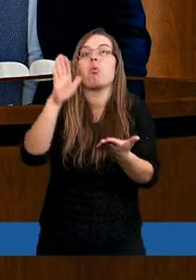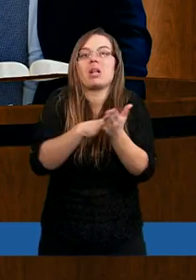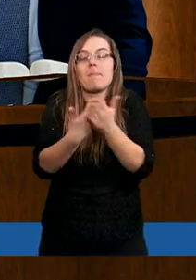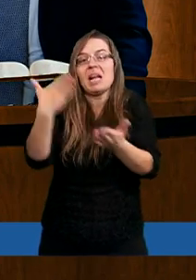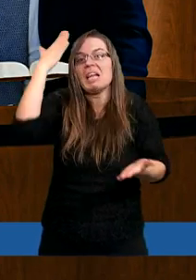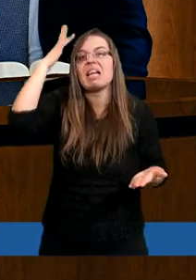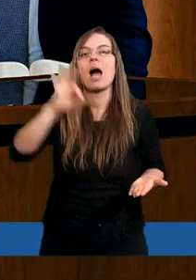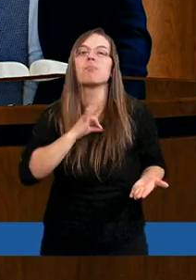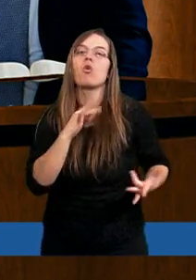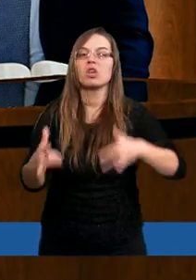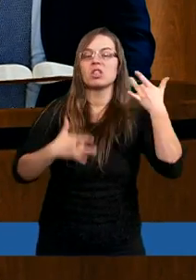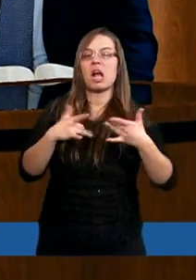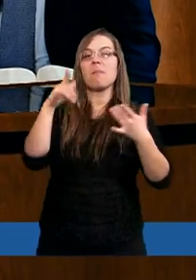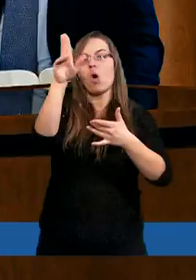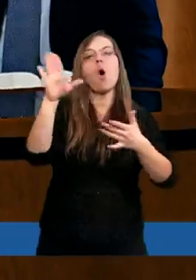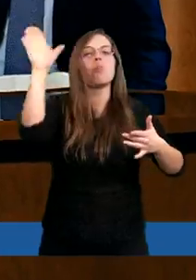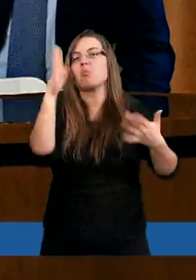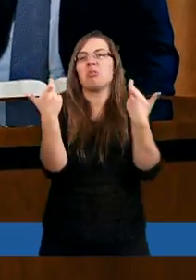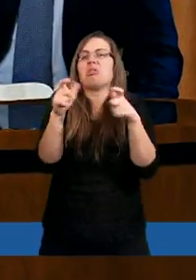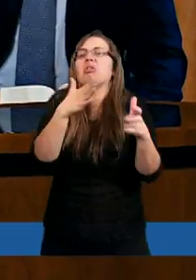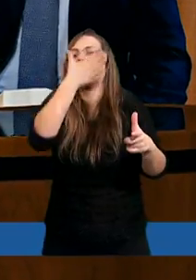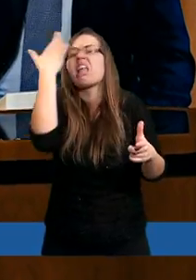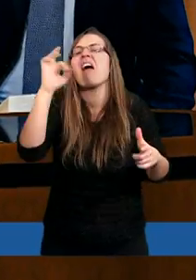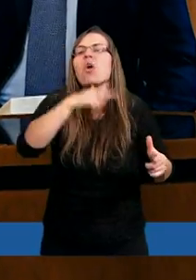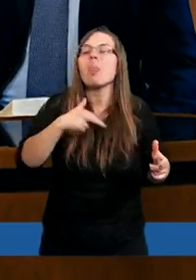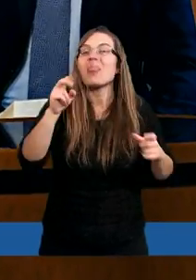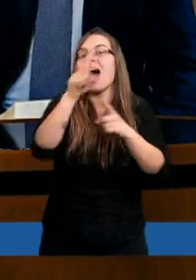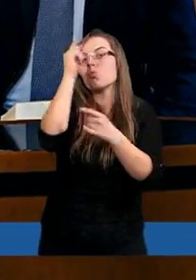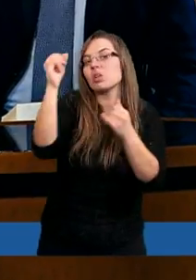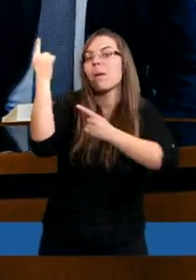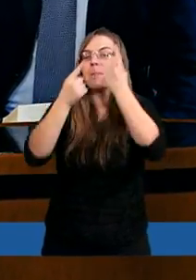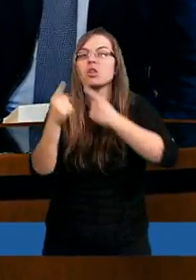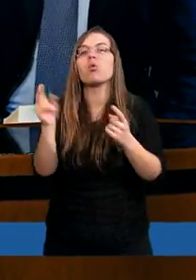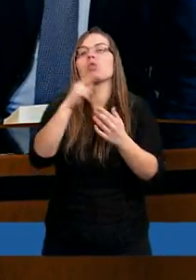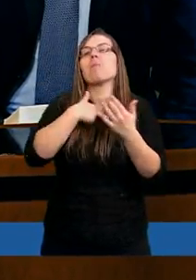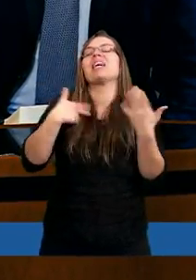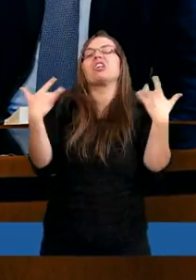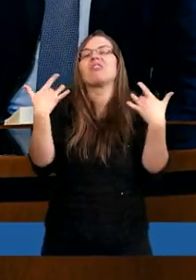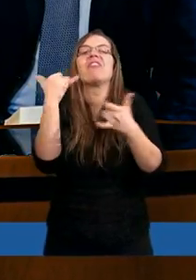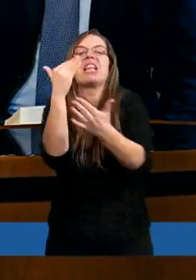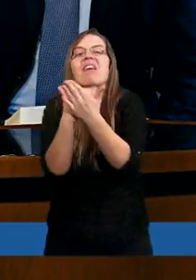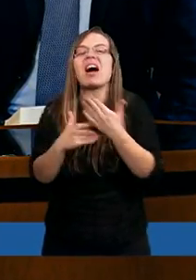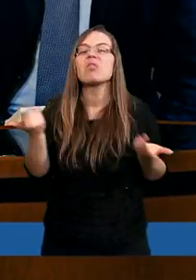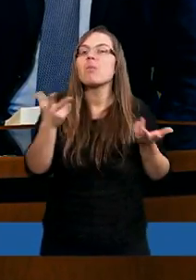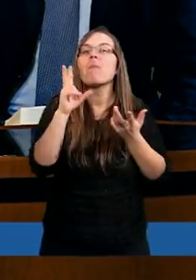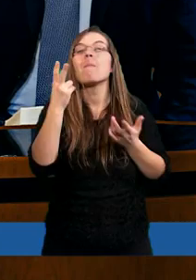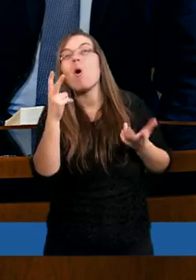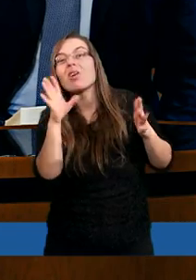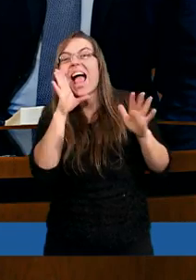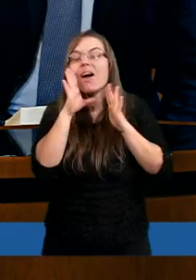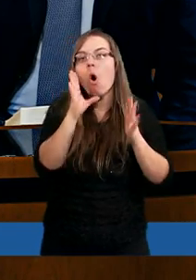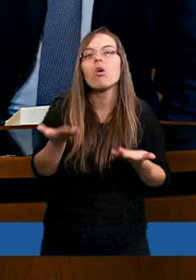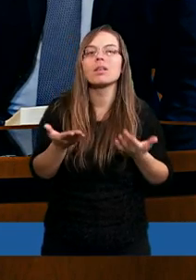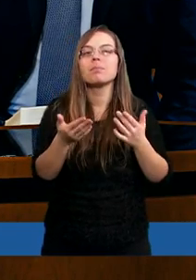Bóg zna moje cierpienie? Przecież On jest w niebie, On żyje w zupełnie innych warunkach. No poniekąd,